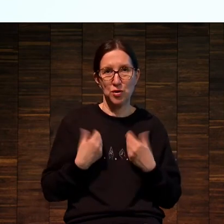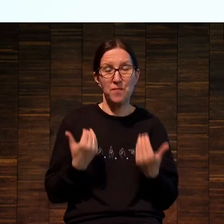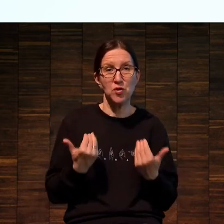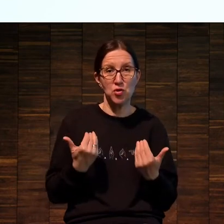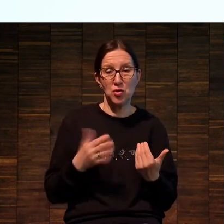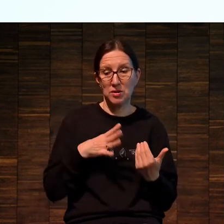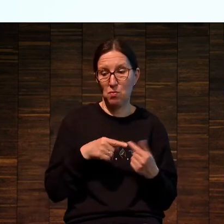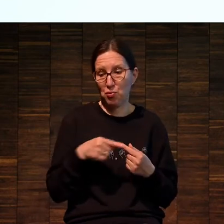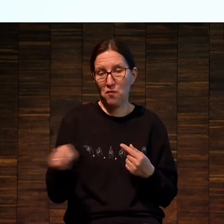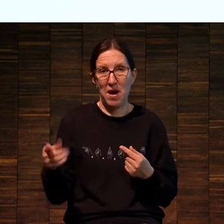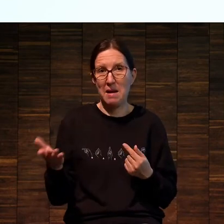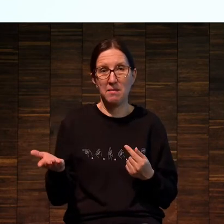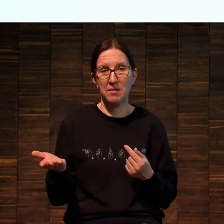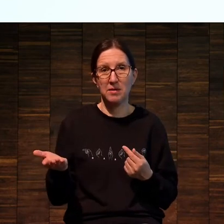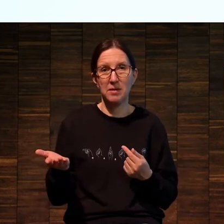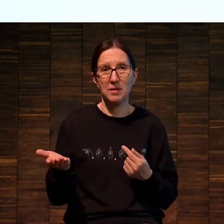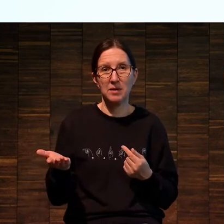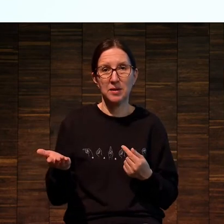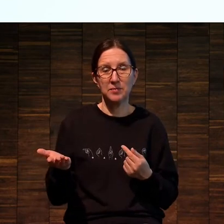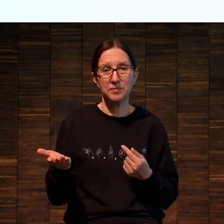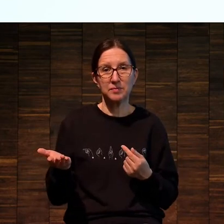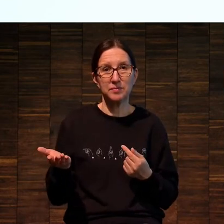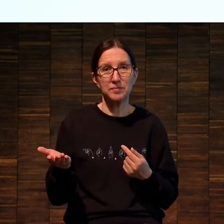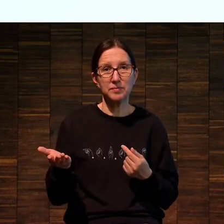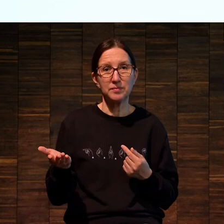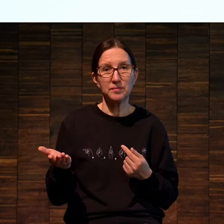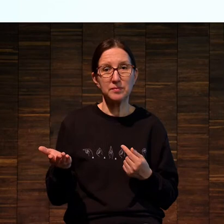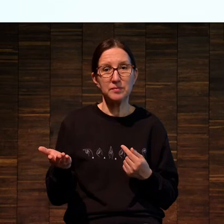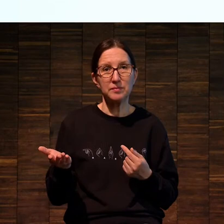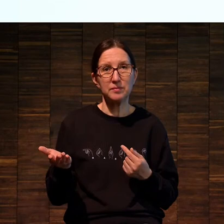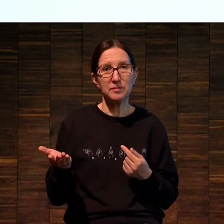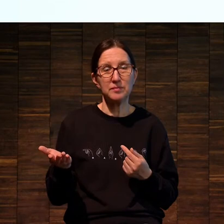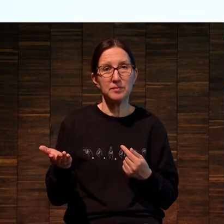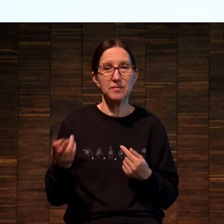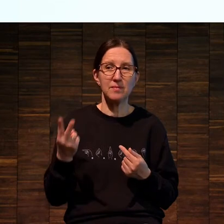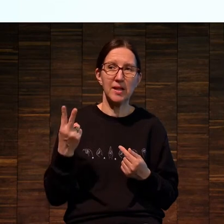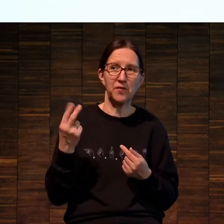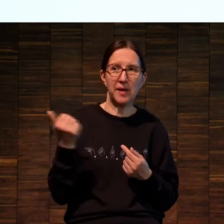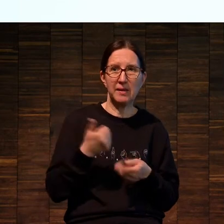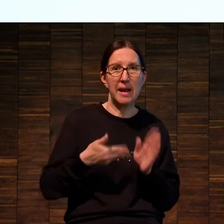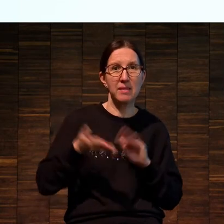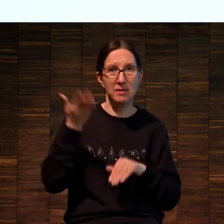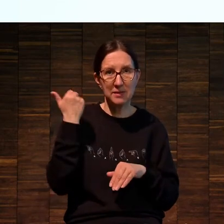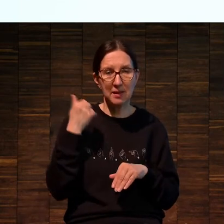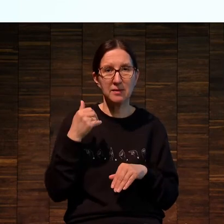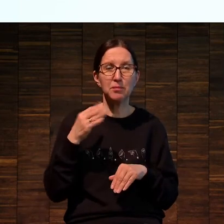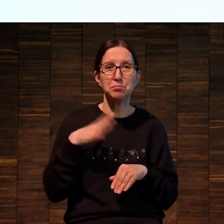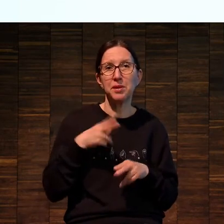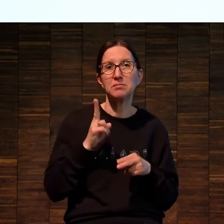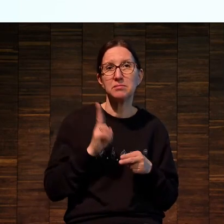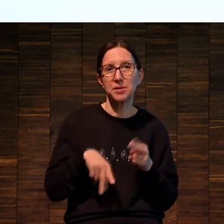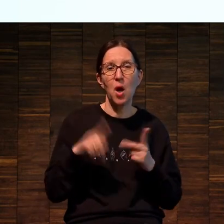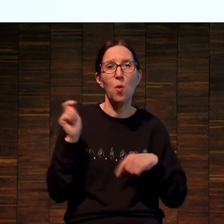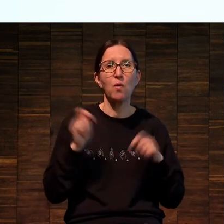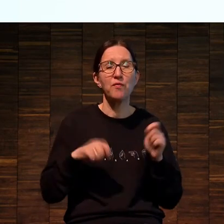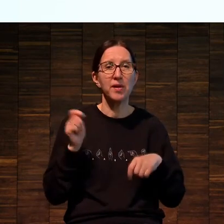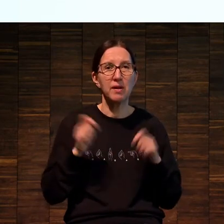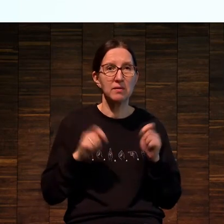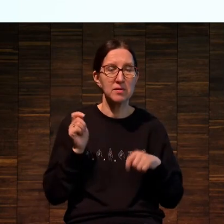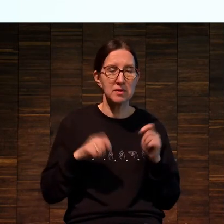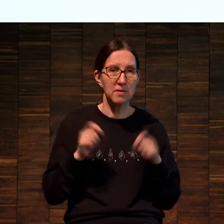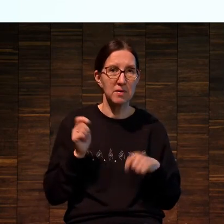вот буквально недели две назад закончилась конференция